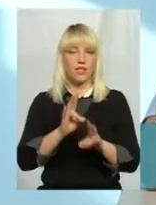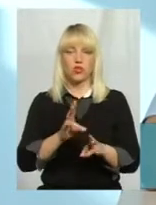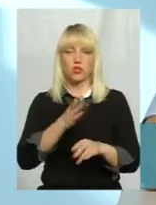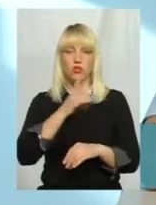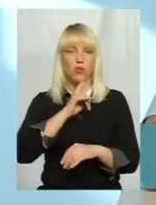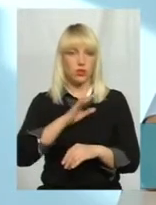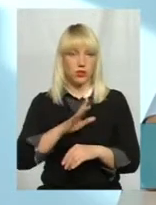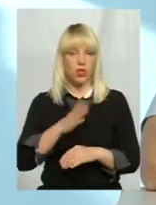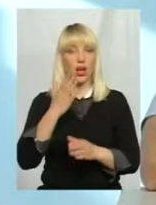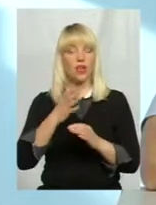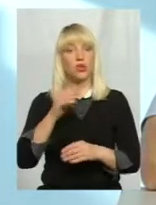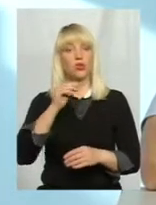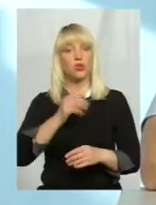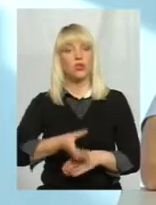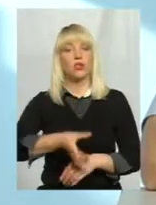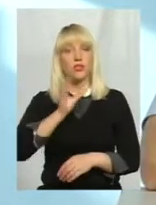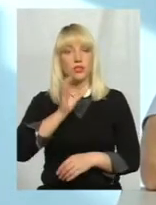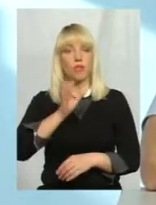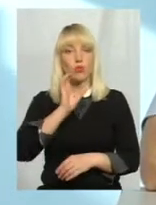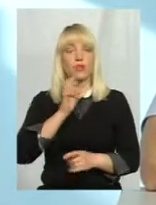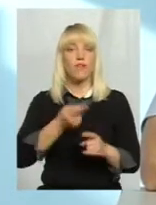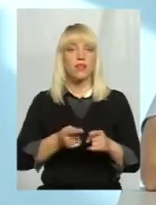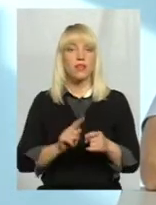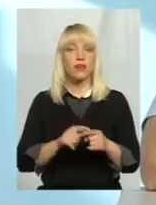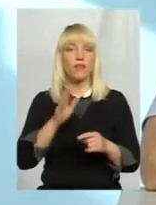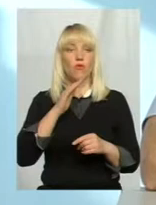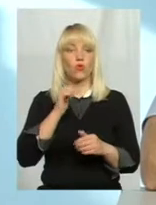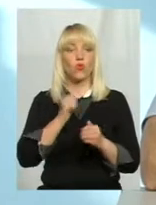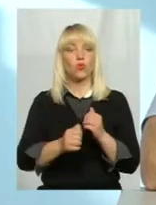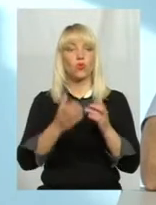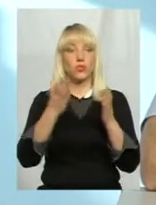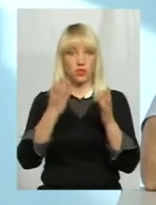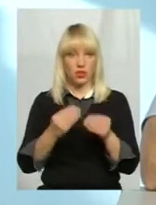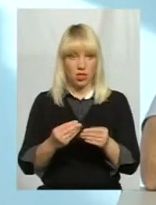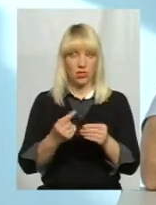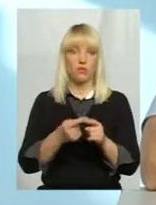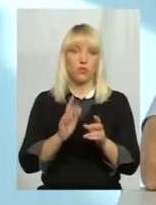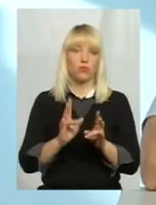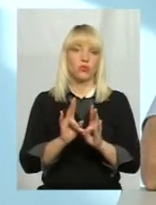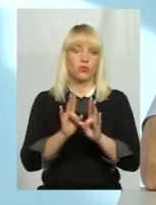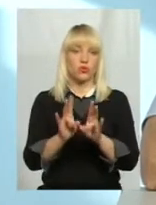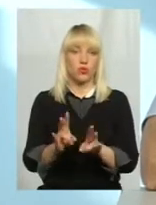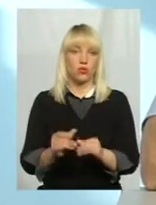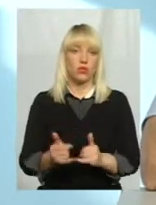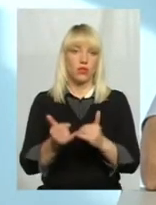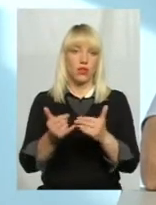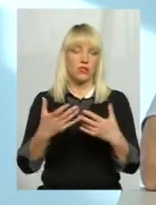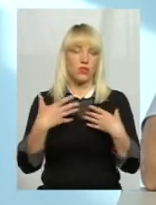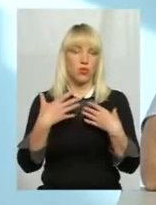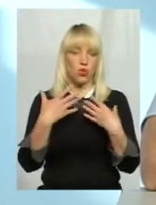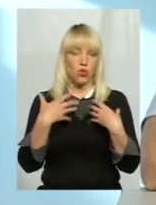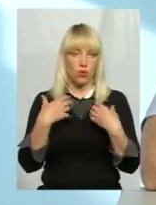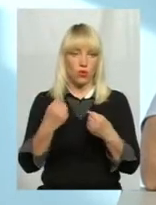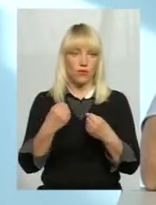споживати її кожен день, то вона тоді зашкодить здоров'ю. І разово вона не зашкодить, але